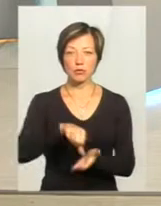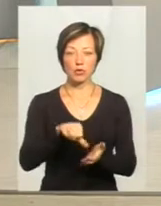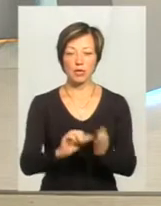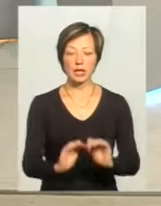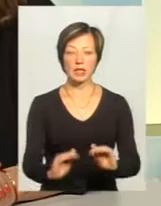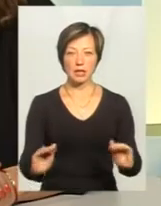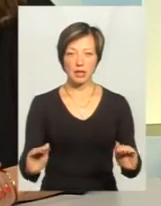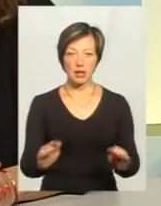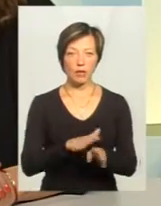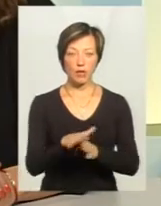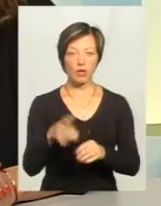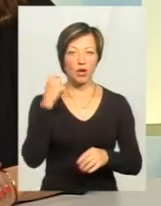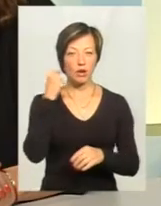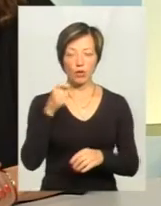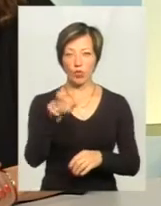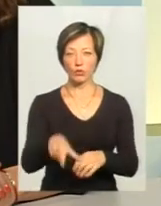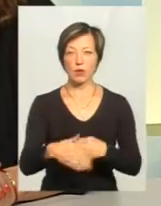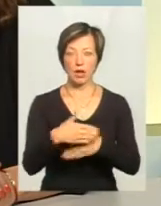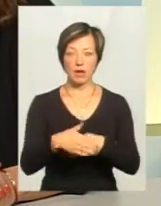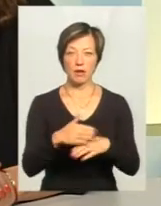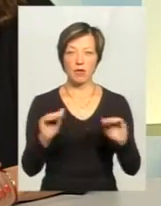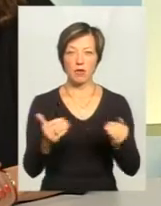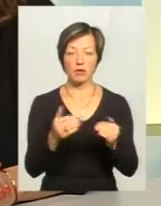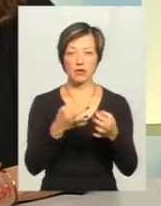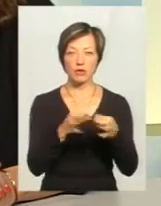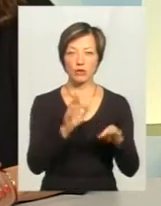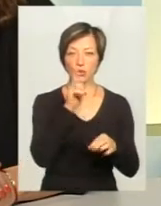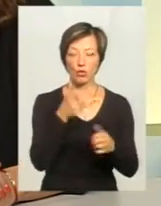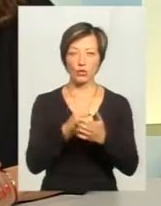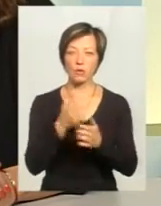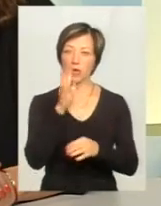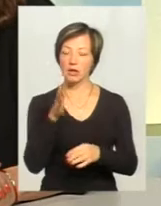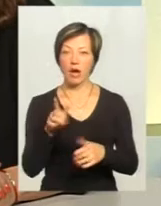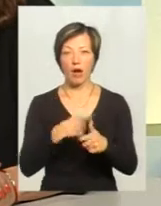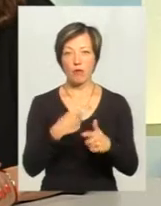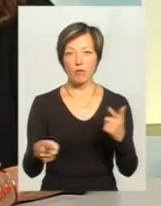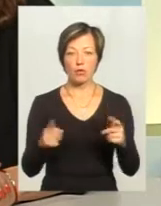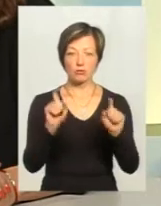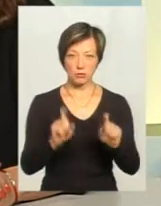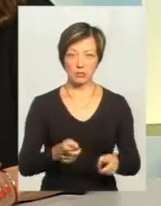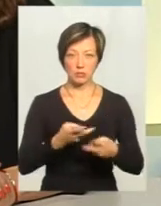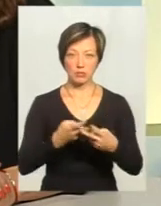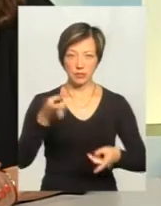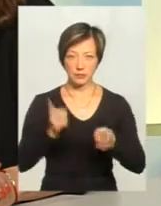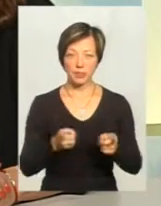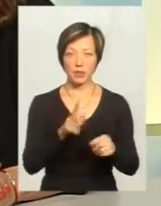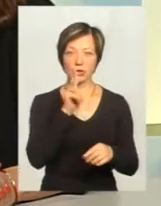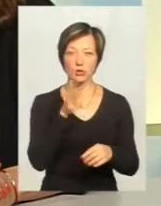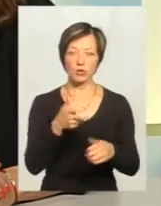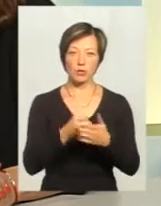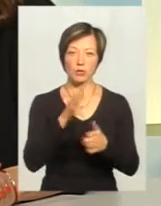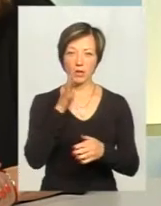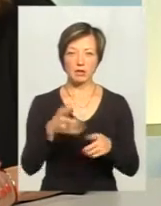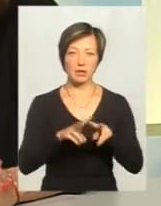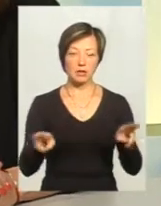малолітньої або неповнолітньої особи, карається обмеженням волі на строк від 3 до 5 років або позбавленням волі на строк від 3 до 5 років.